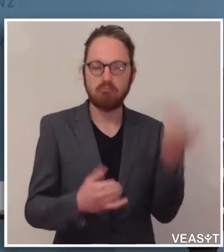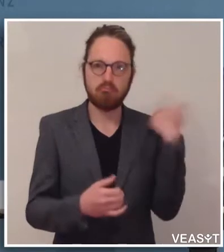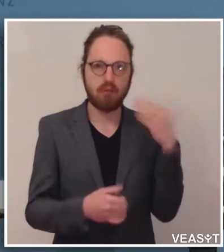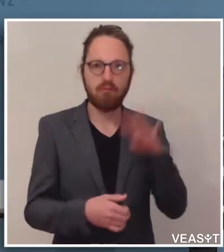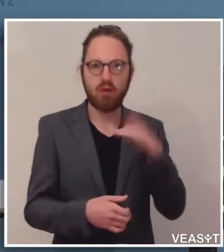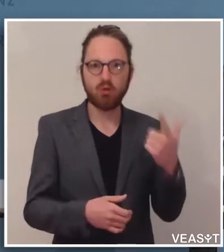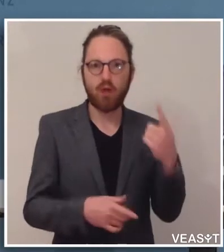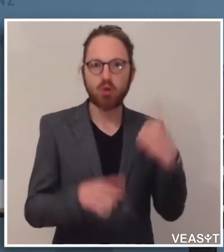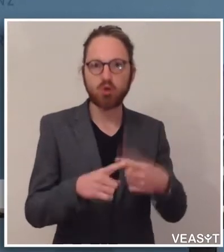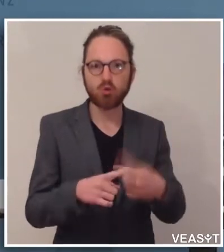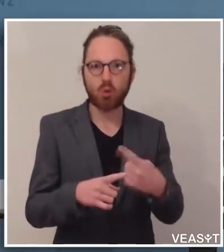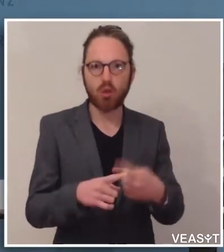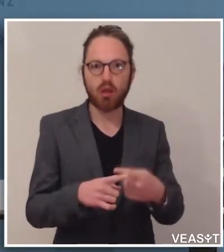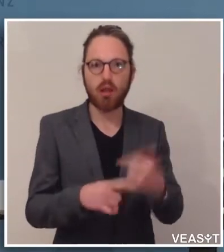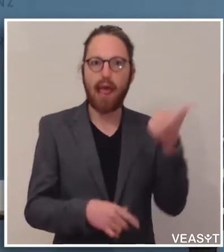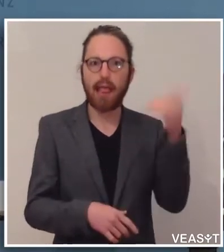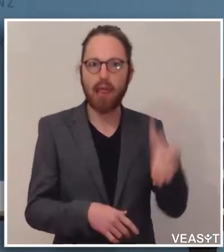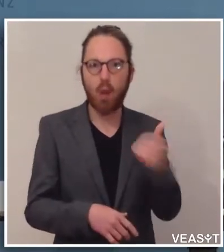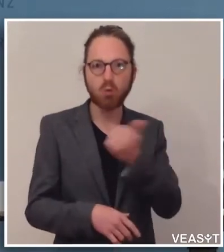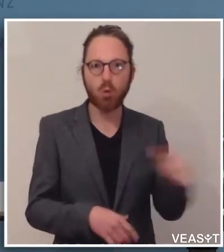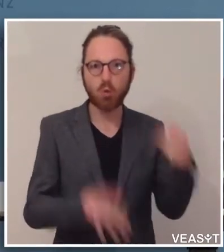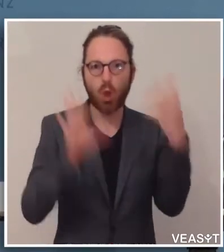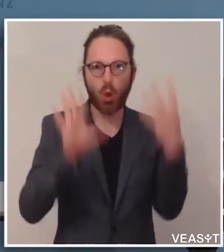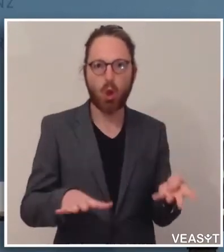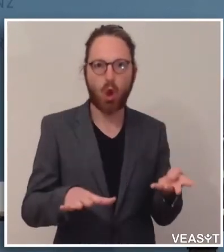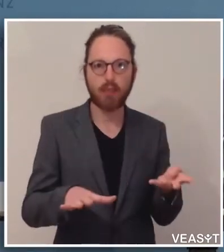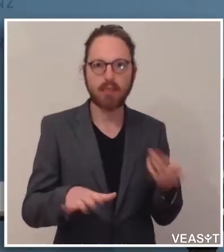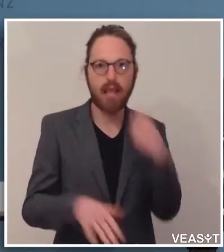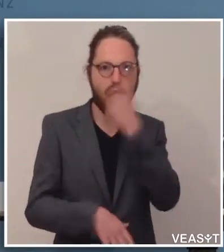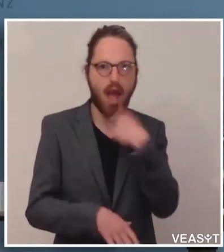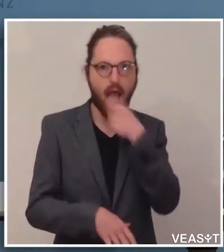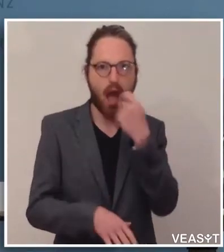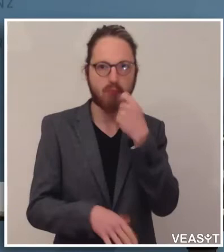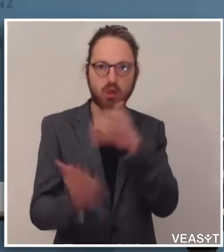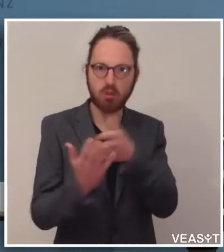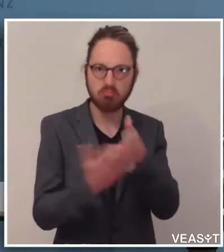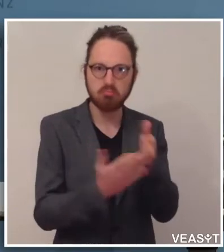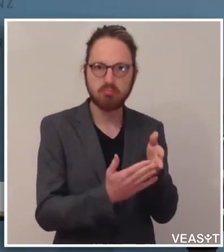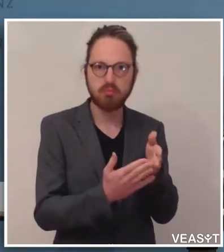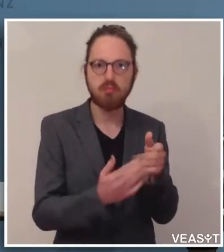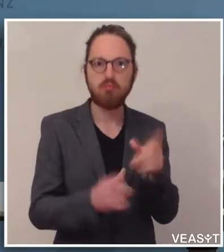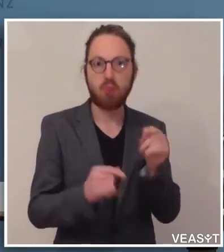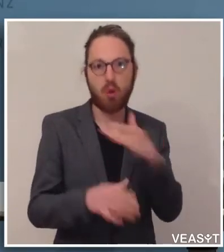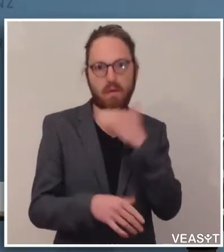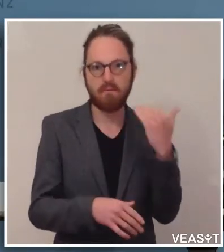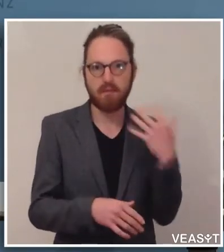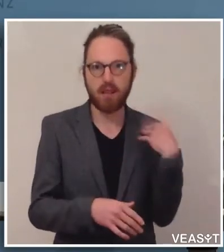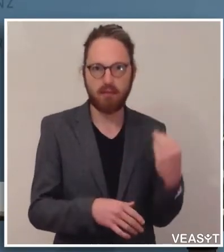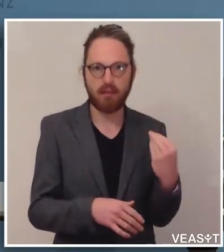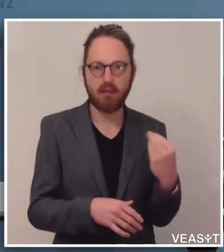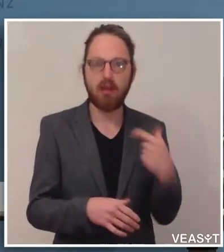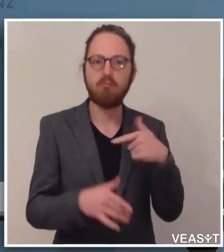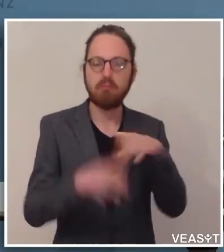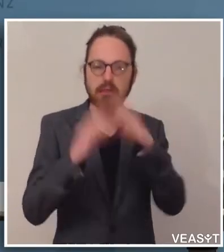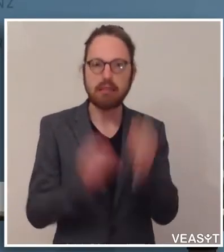weitere 1.190 Abstriche ausgewertet worden, sehr viele also wiederum. Insgesamt sind es